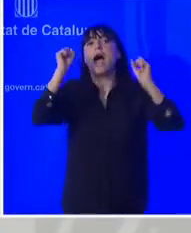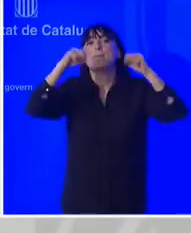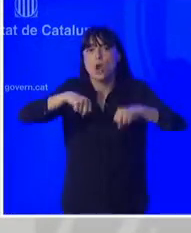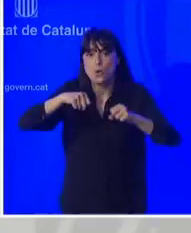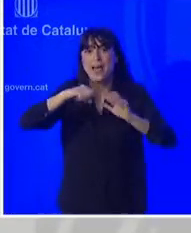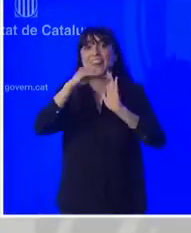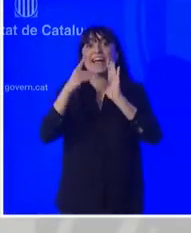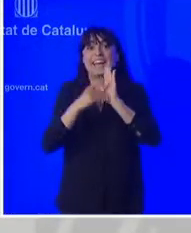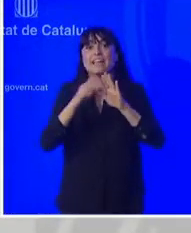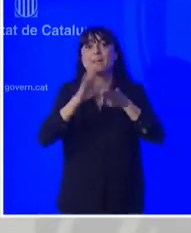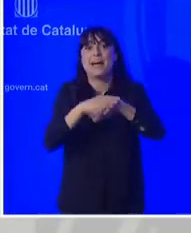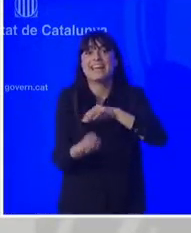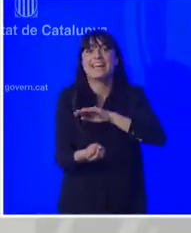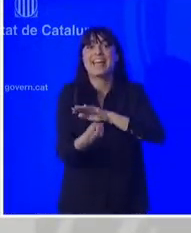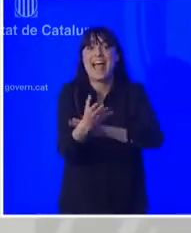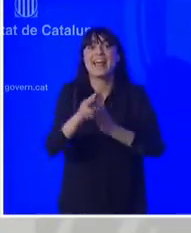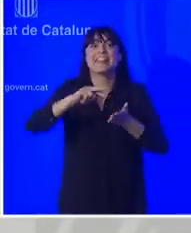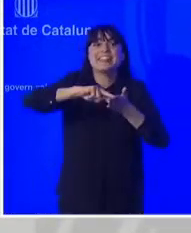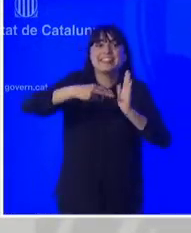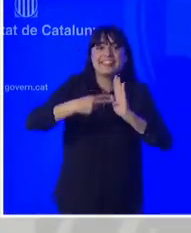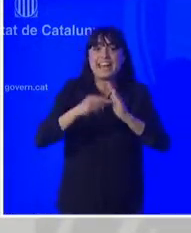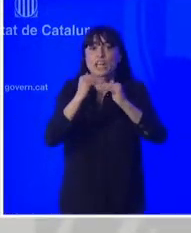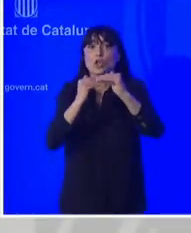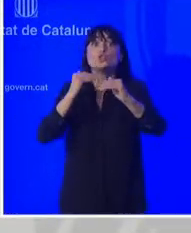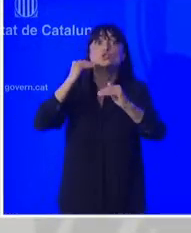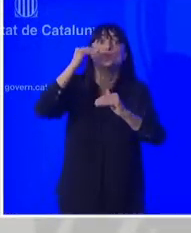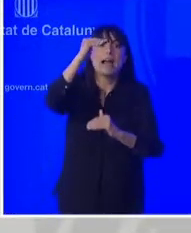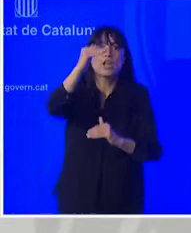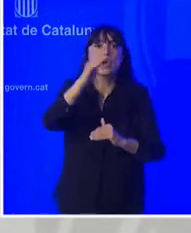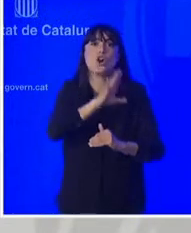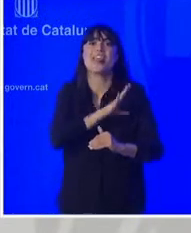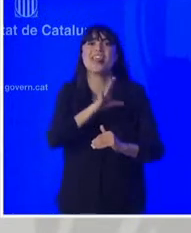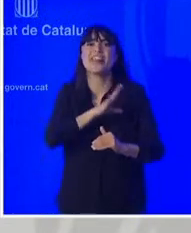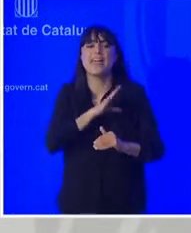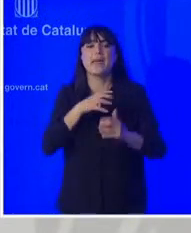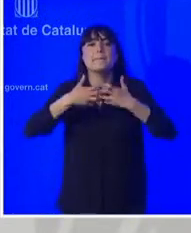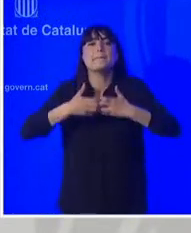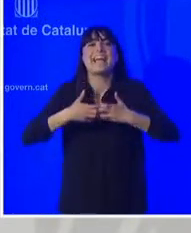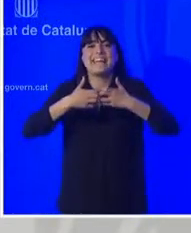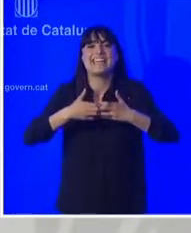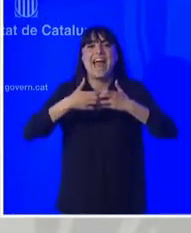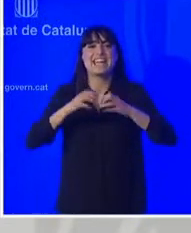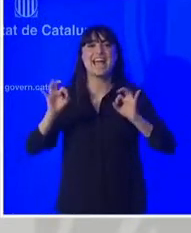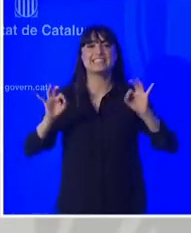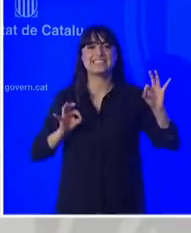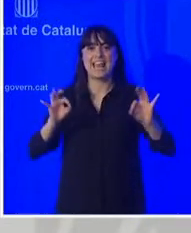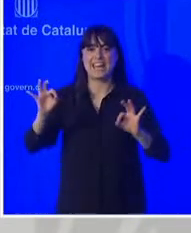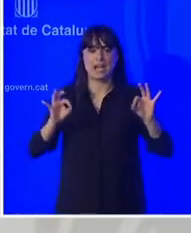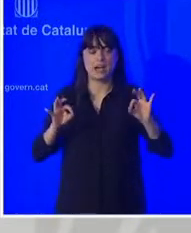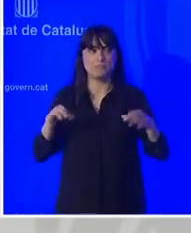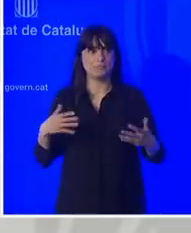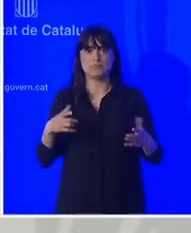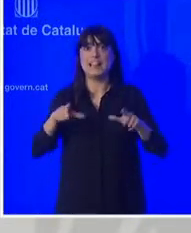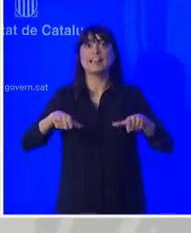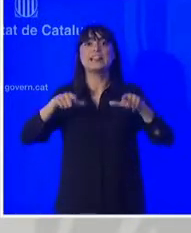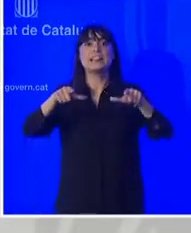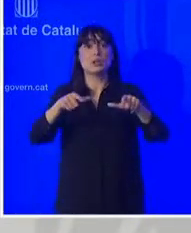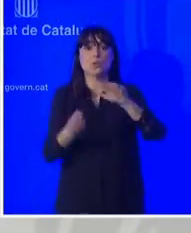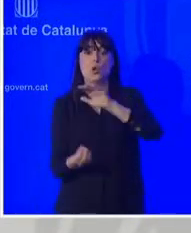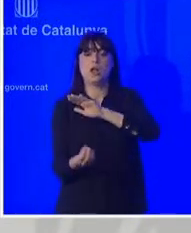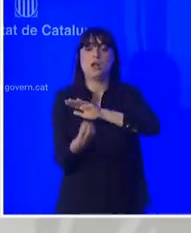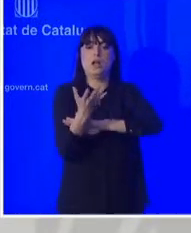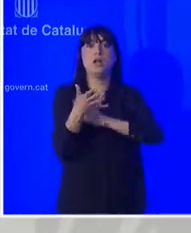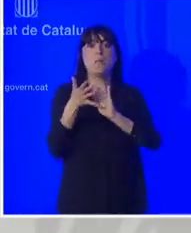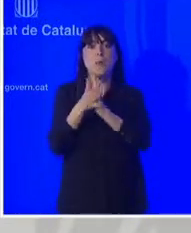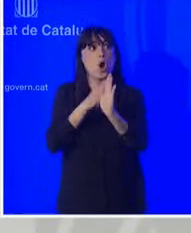tècnic o tècnica superior en maquinària escènica. Aquest títol propi es crea perquè no existeix cap títol